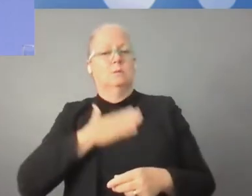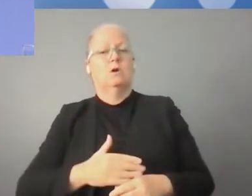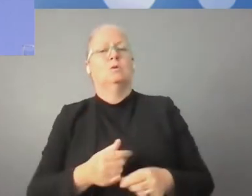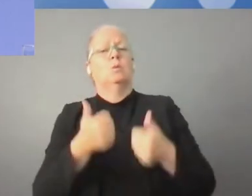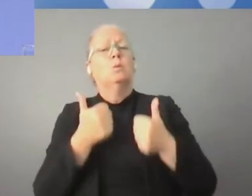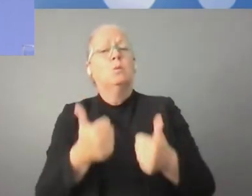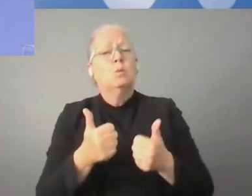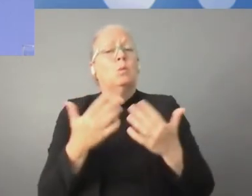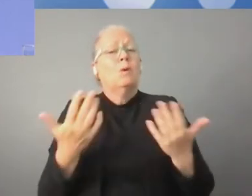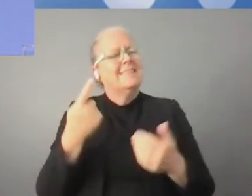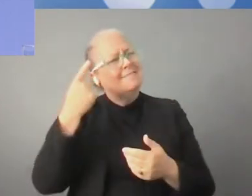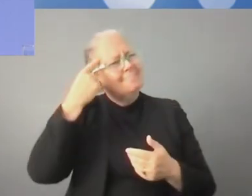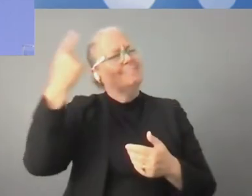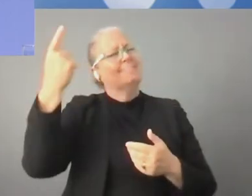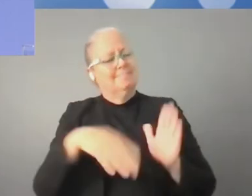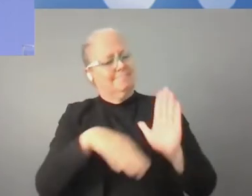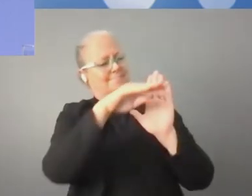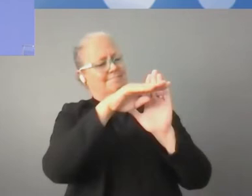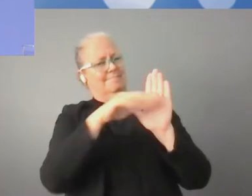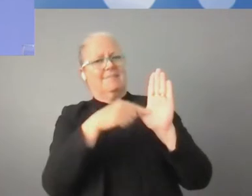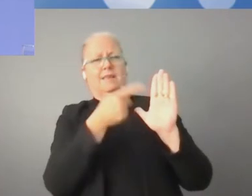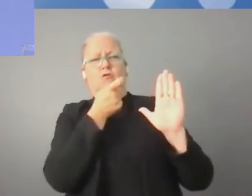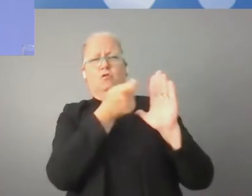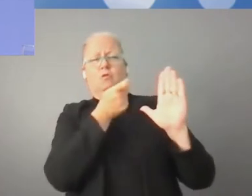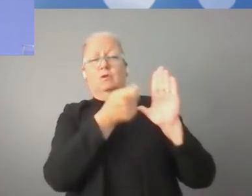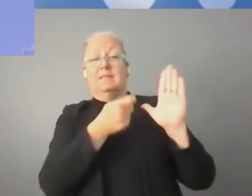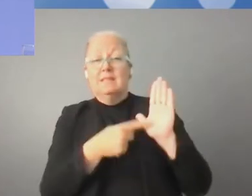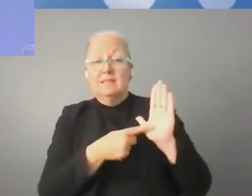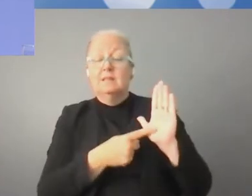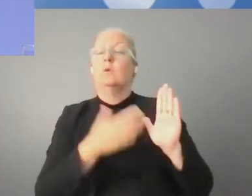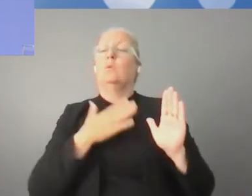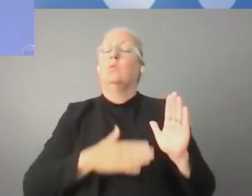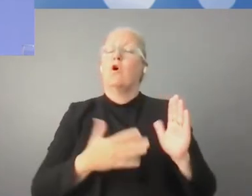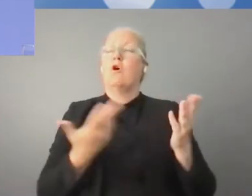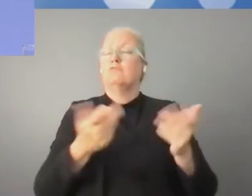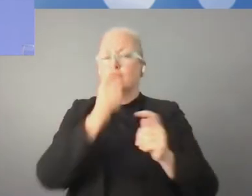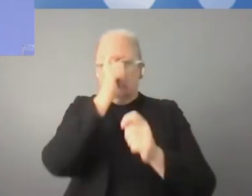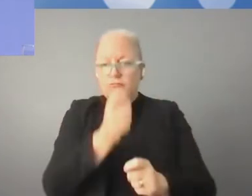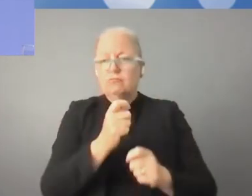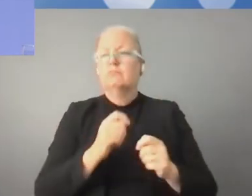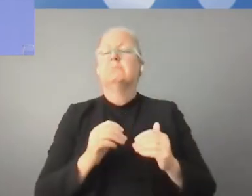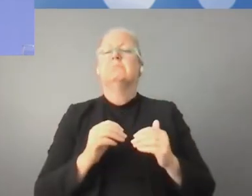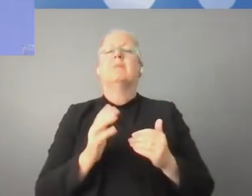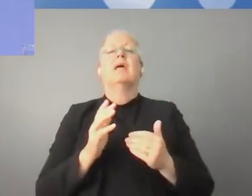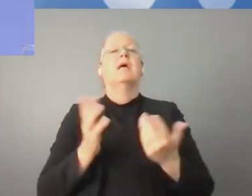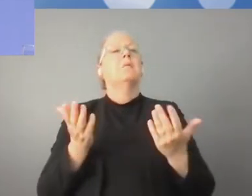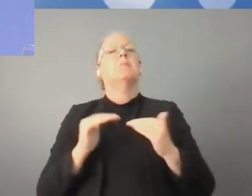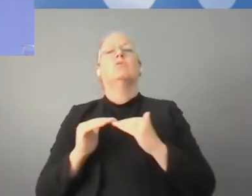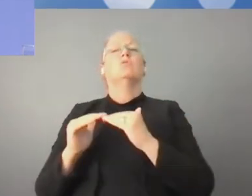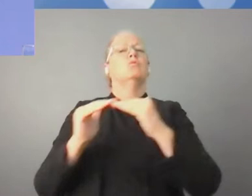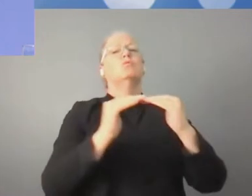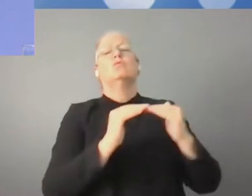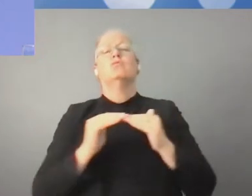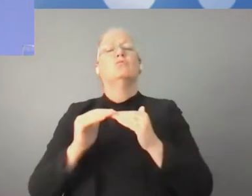zdecentralizowany, neutralny i zunifikowany, ujednolicony, który chroni. I są to,